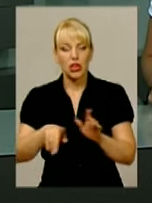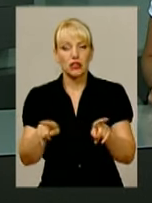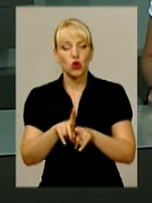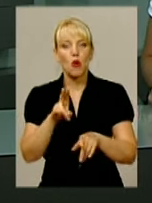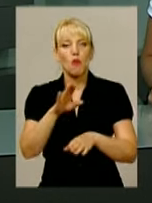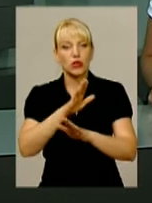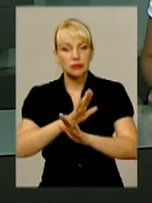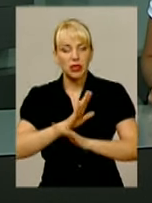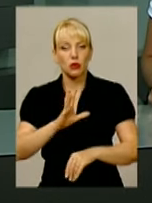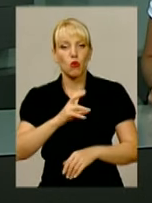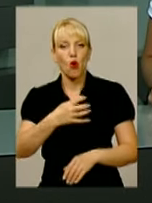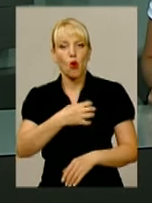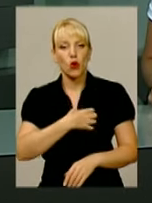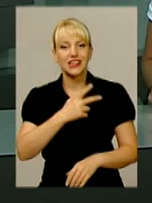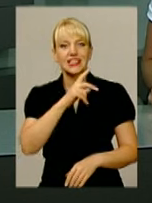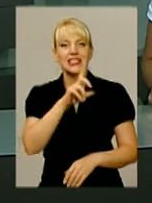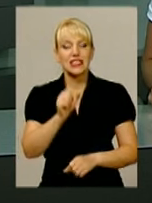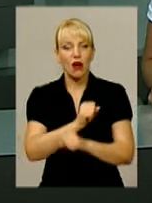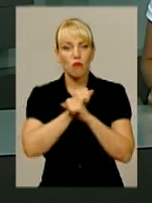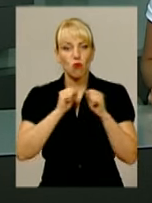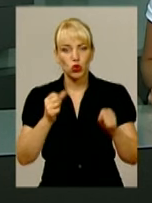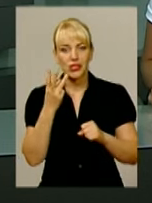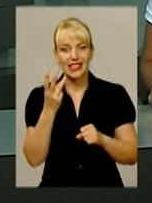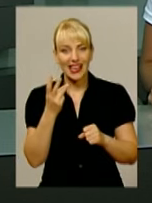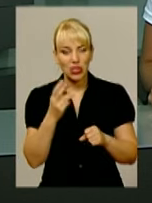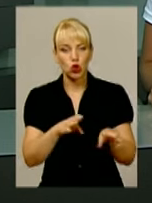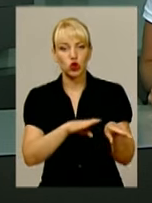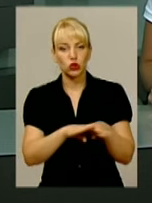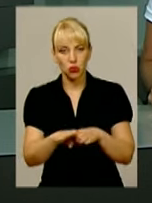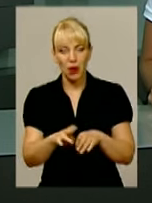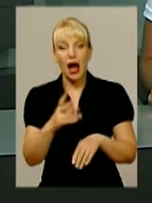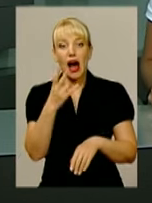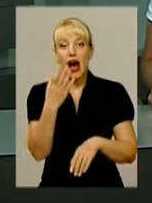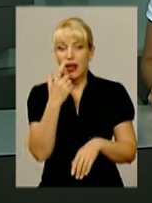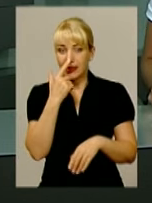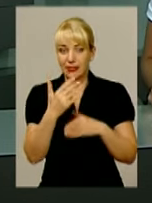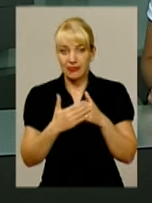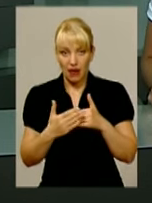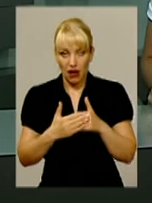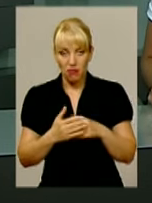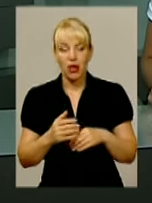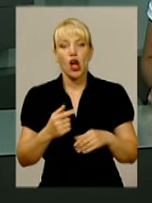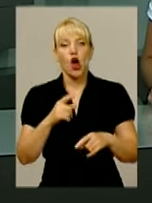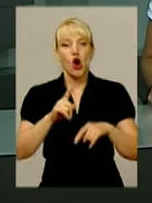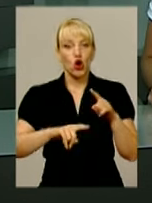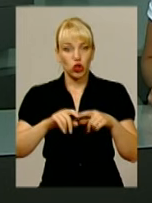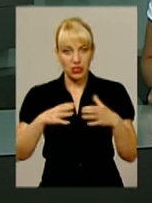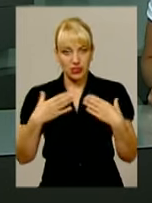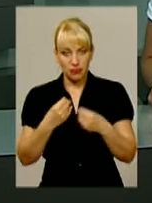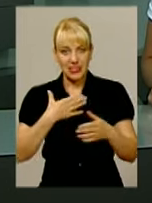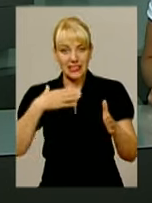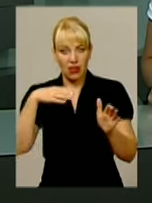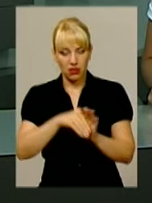відзнакою мера за заслуги перед міською громадою. Та днями родині загиблого кіборга принесли повістку з військомату.